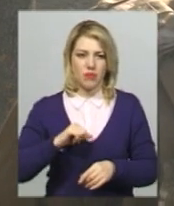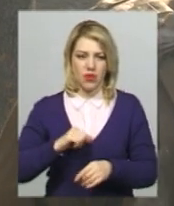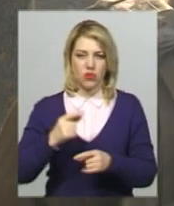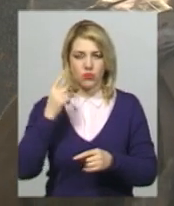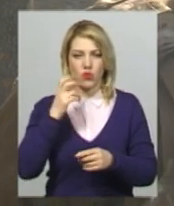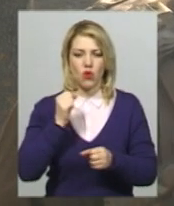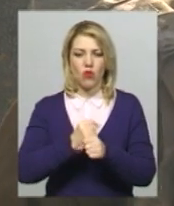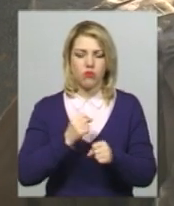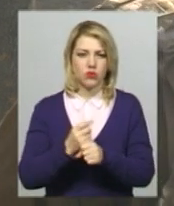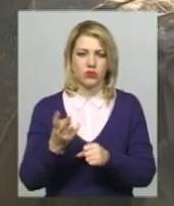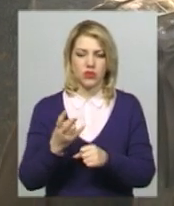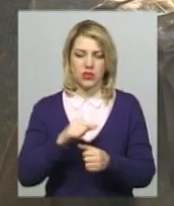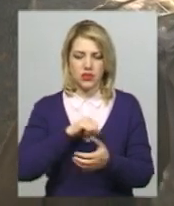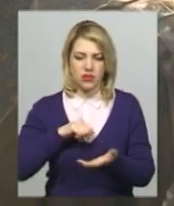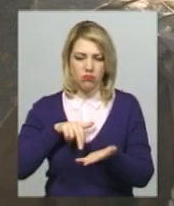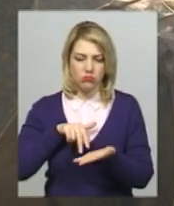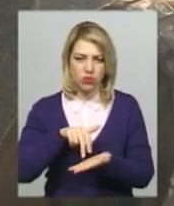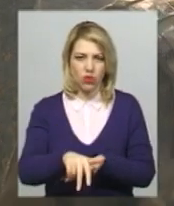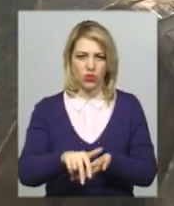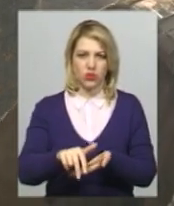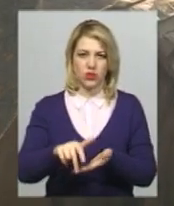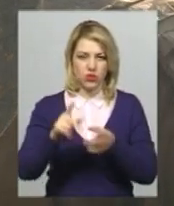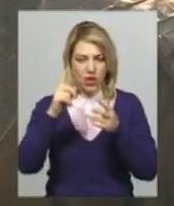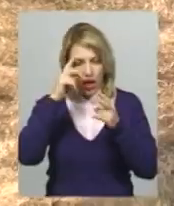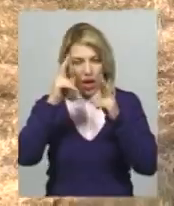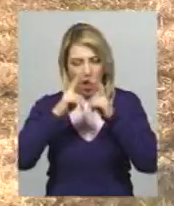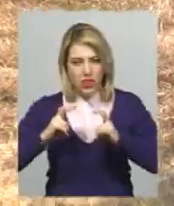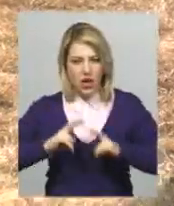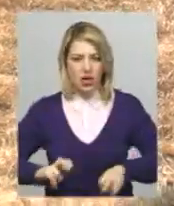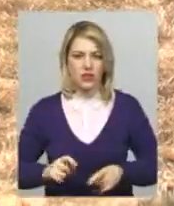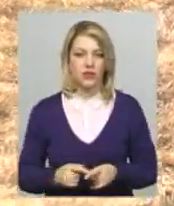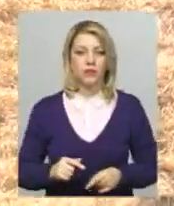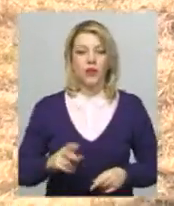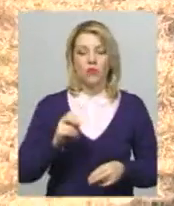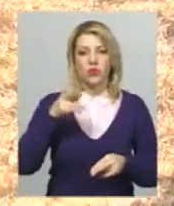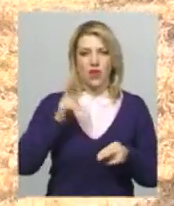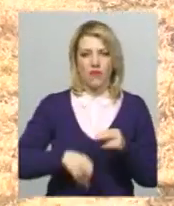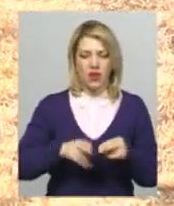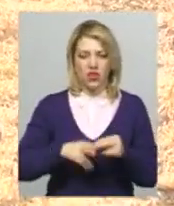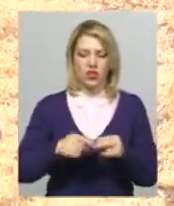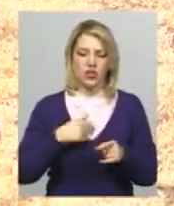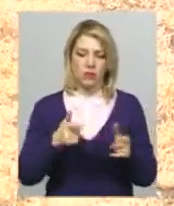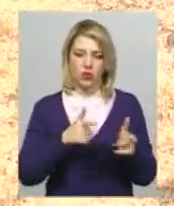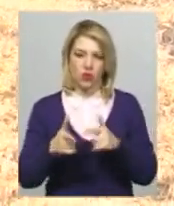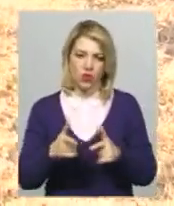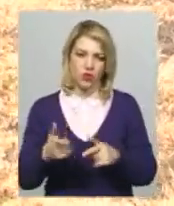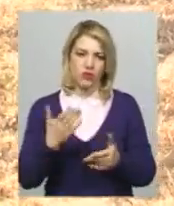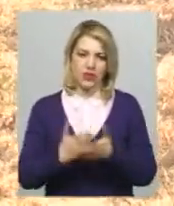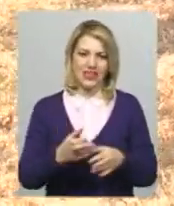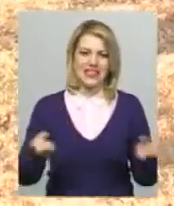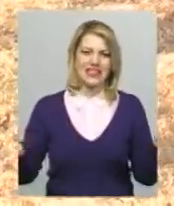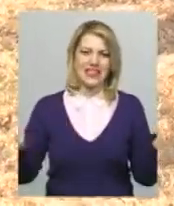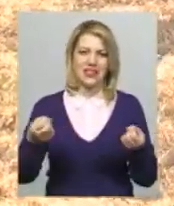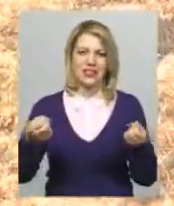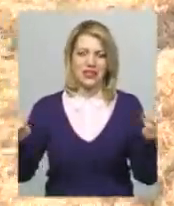Ти сам проходиш аналіз. По завершенню вигнової підготовки бійці проходять так званий стрес-тест,